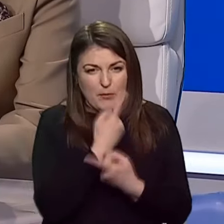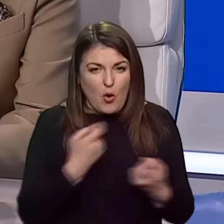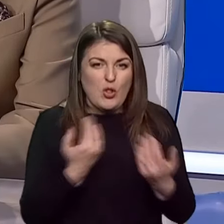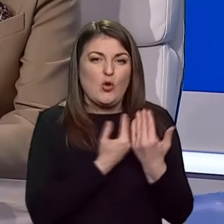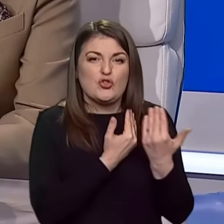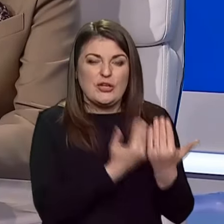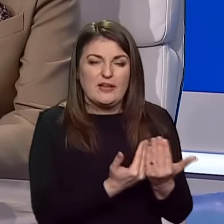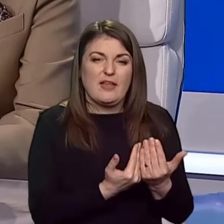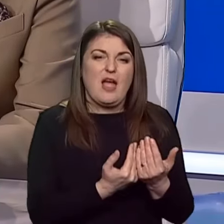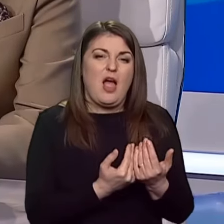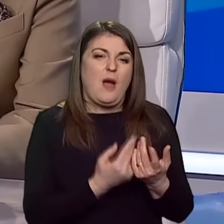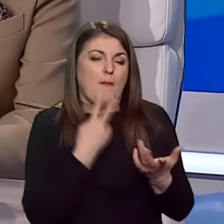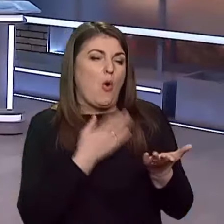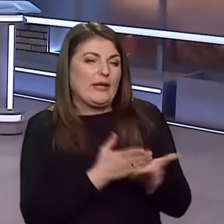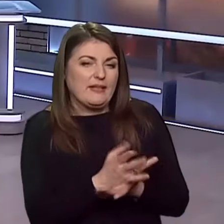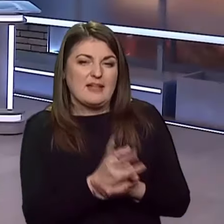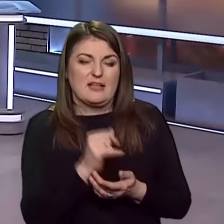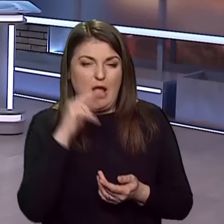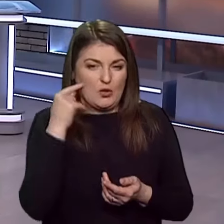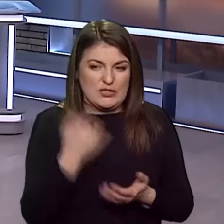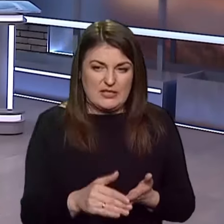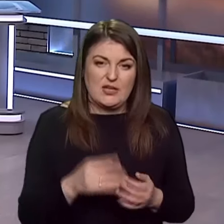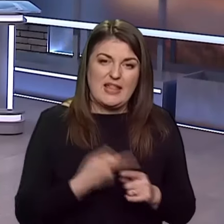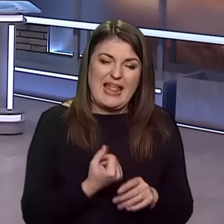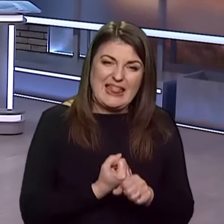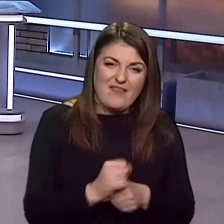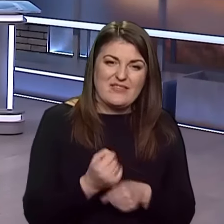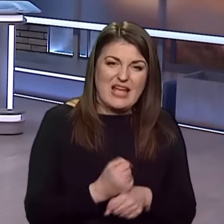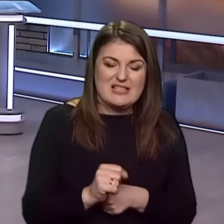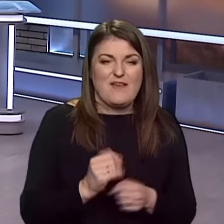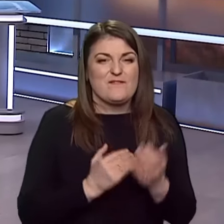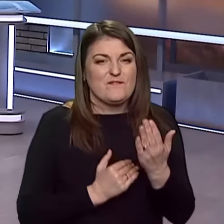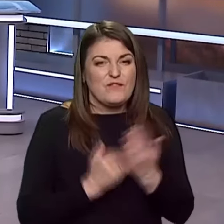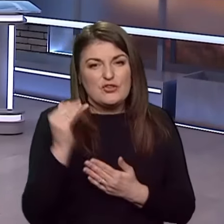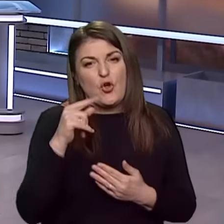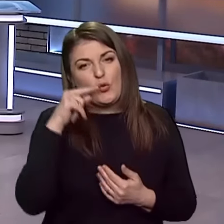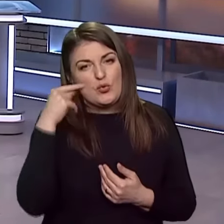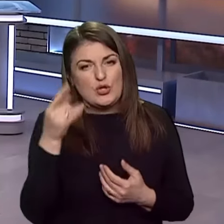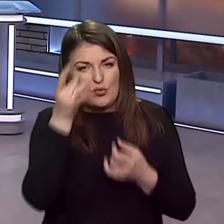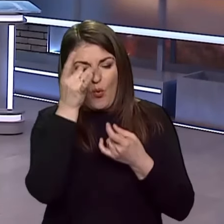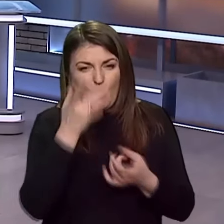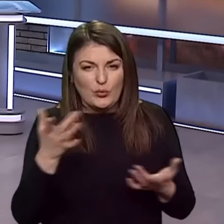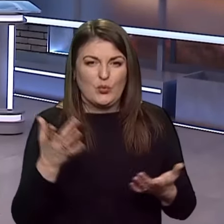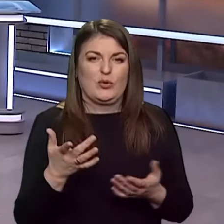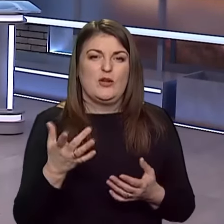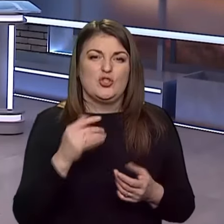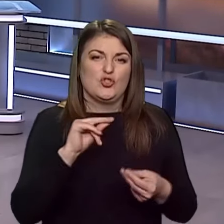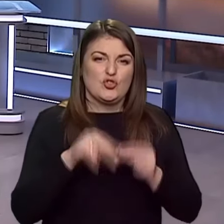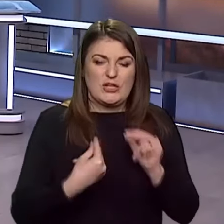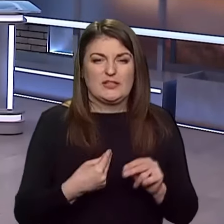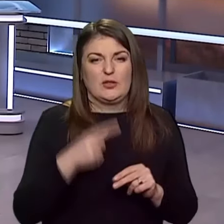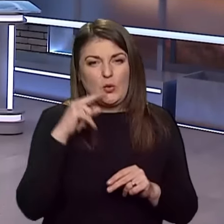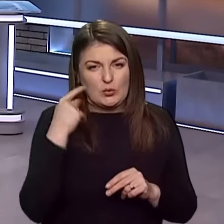їхня орієнтація, власне, на російську. Так, і оце нав'язування вищості російської культури через